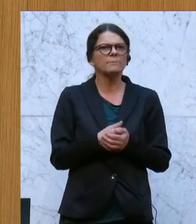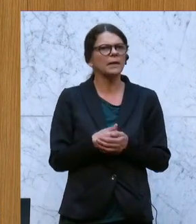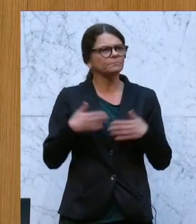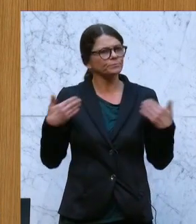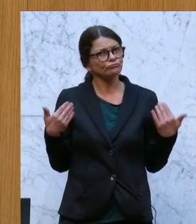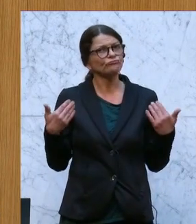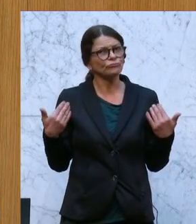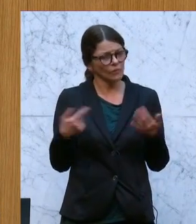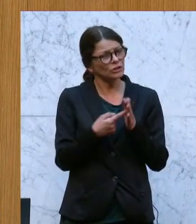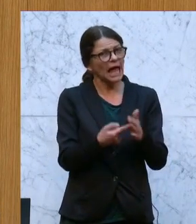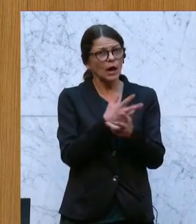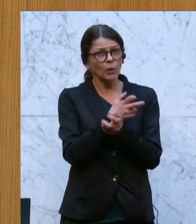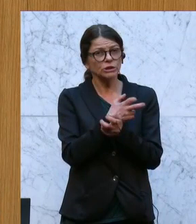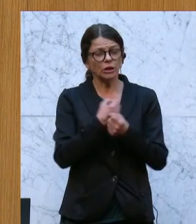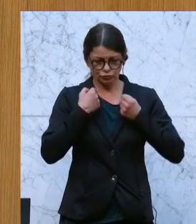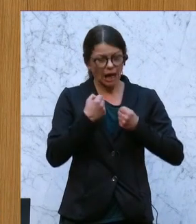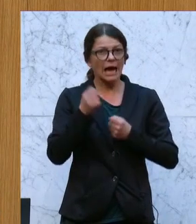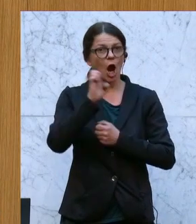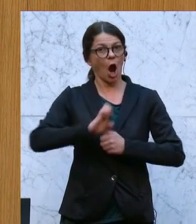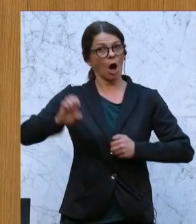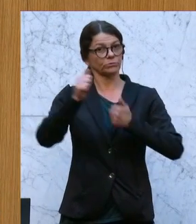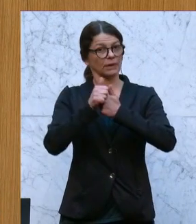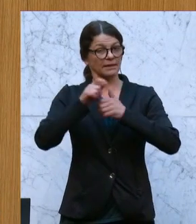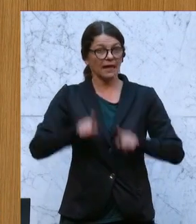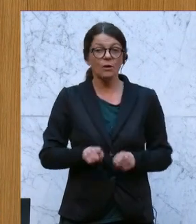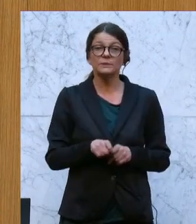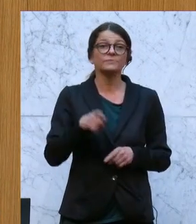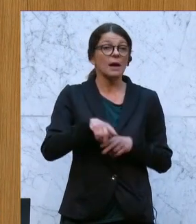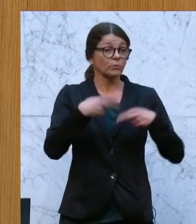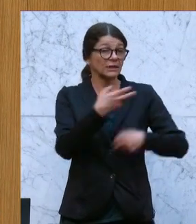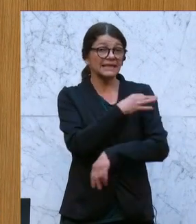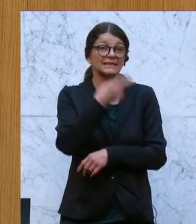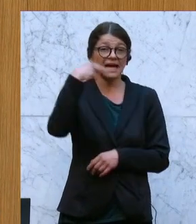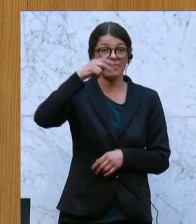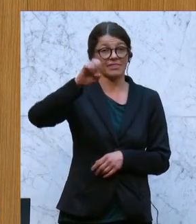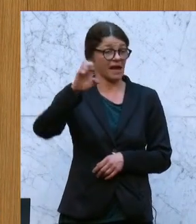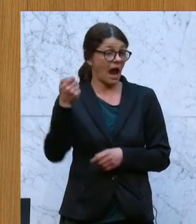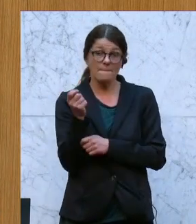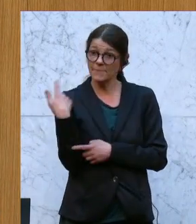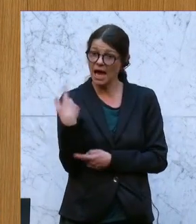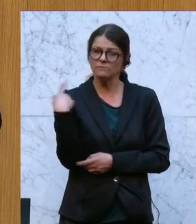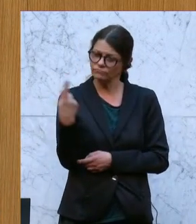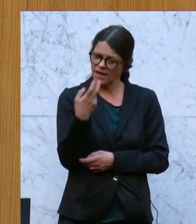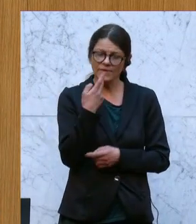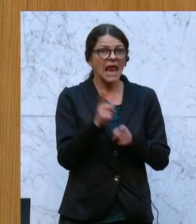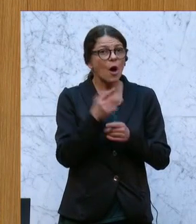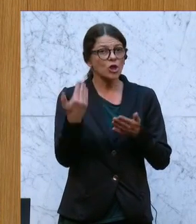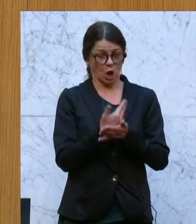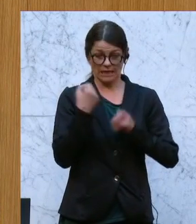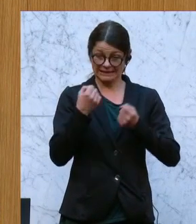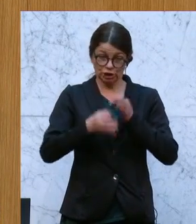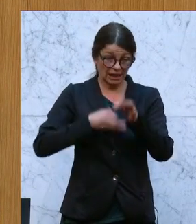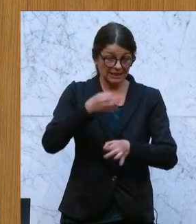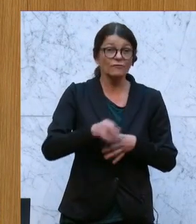Österreich auch als starken europäischen Akteur aus, dass Bundeskanzler Karl Nehammer die Erarbeitung einer neuen Sicherheitsstrategie für